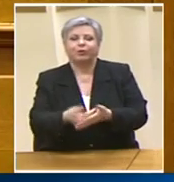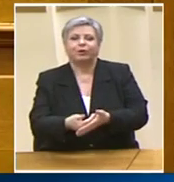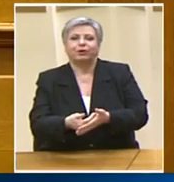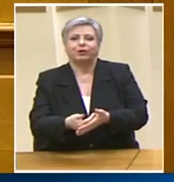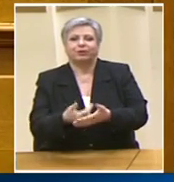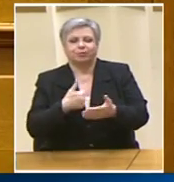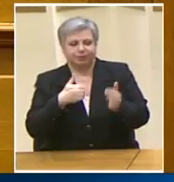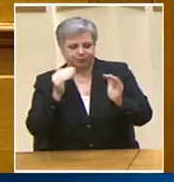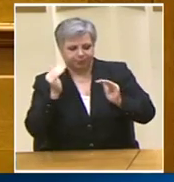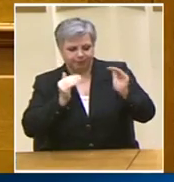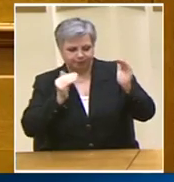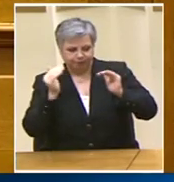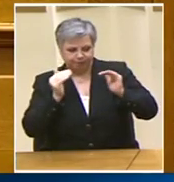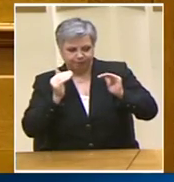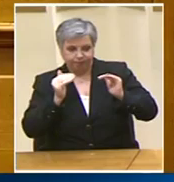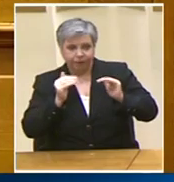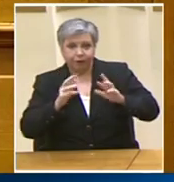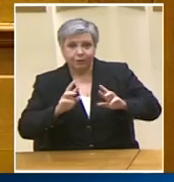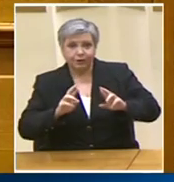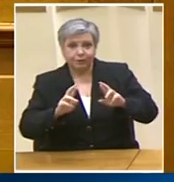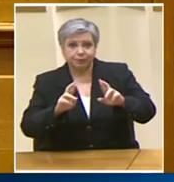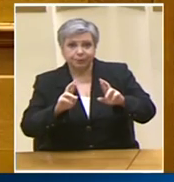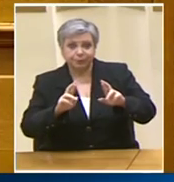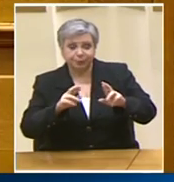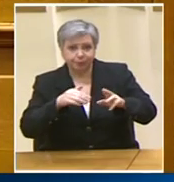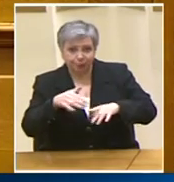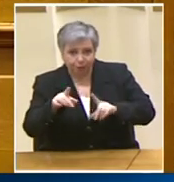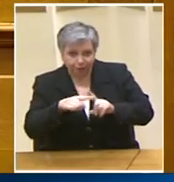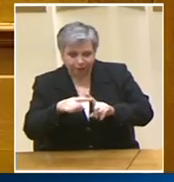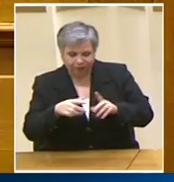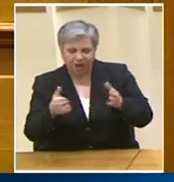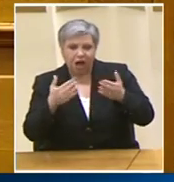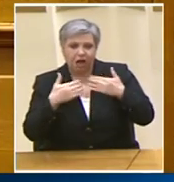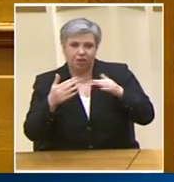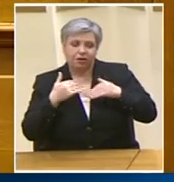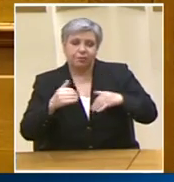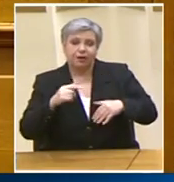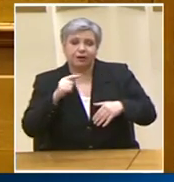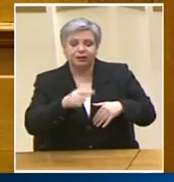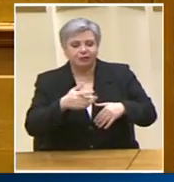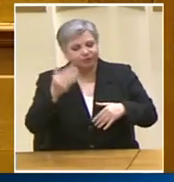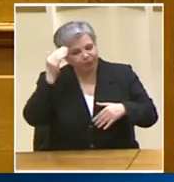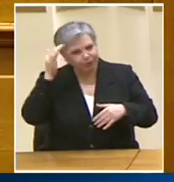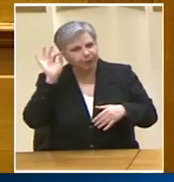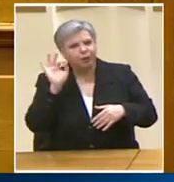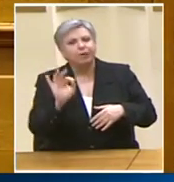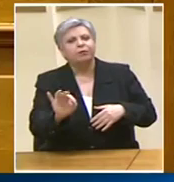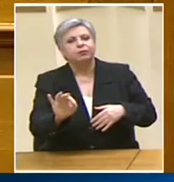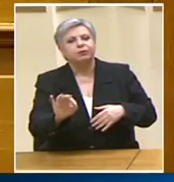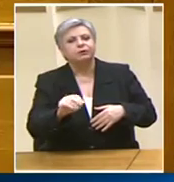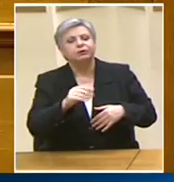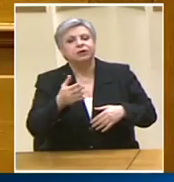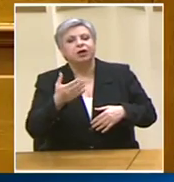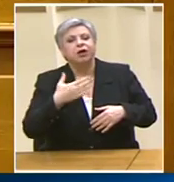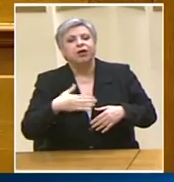περιθώριο αισιοδοξίας η πρόθεσή σας από ό,τι φαίνεται είναι να επανασυστήσετε να